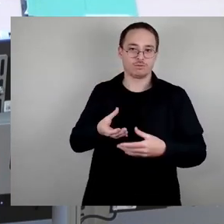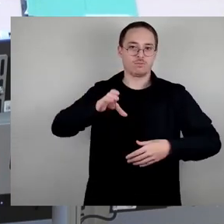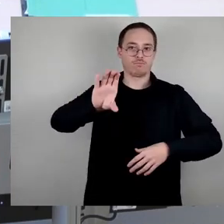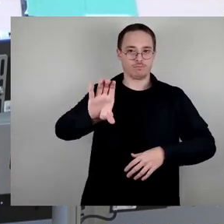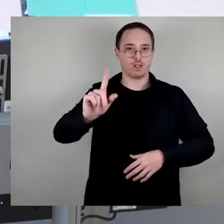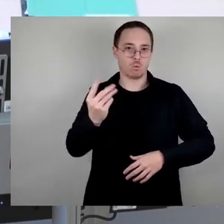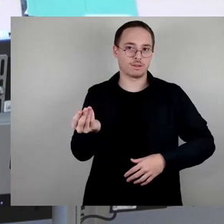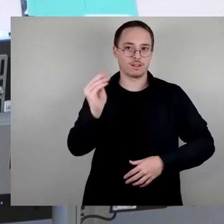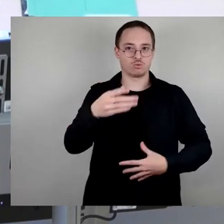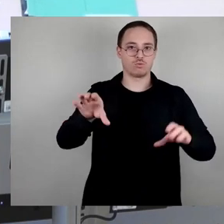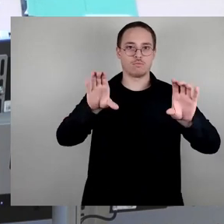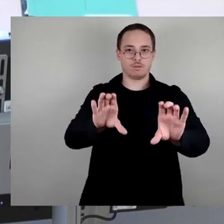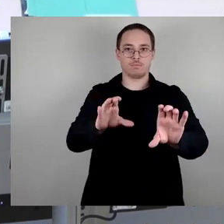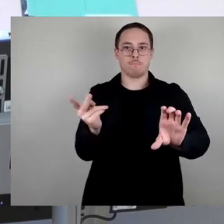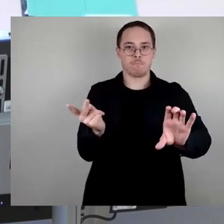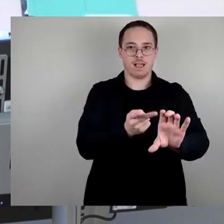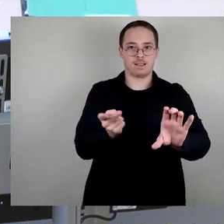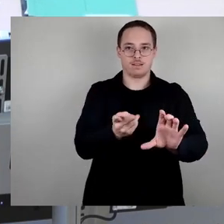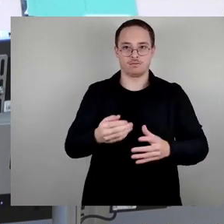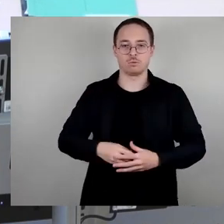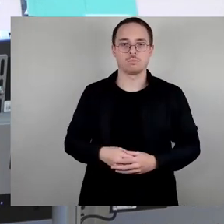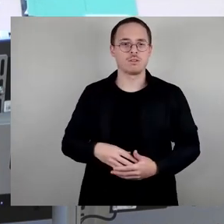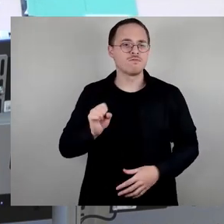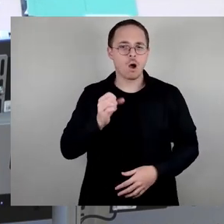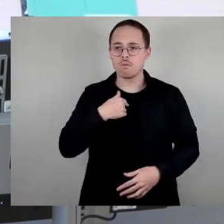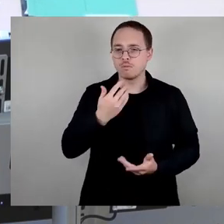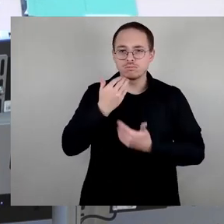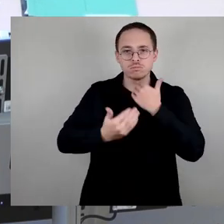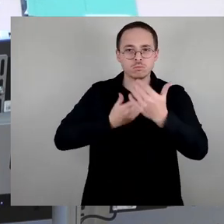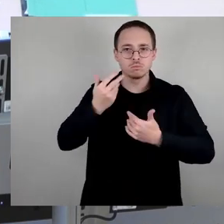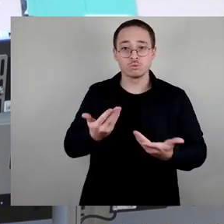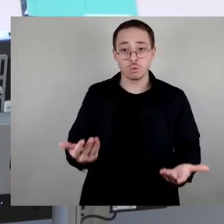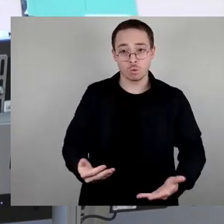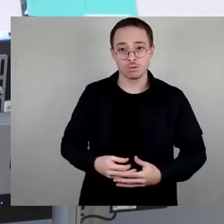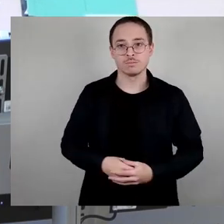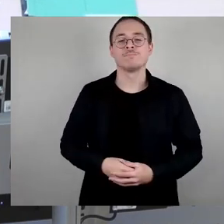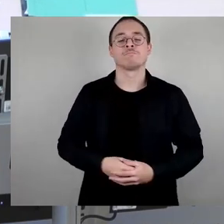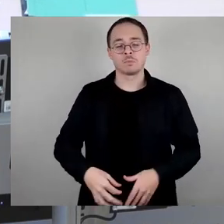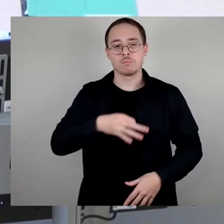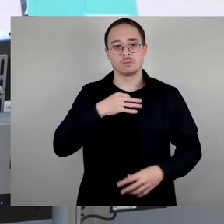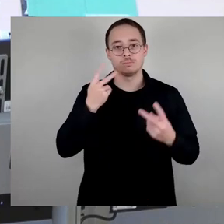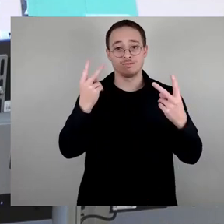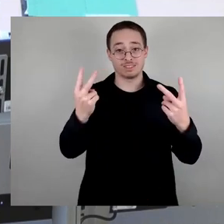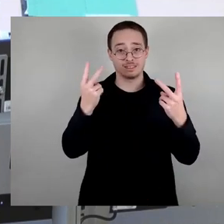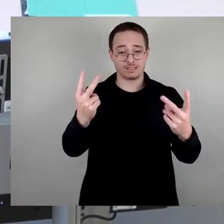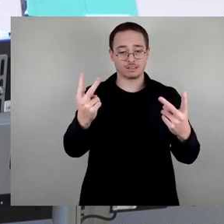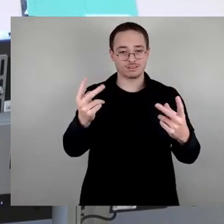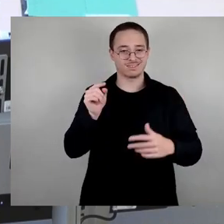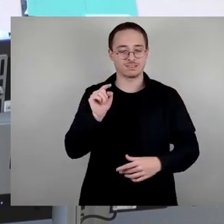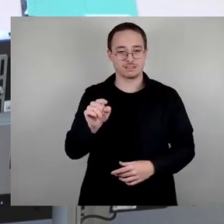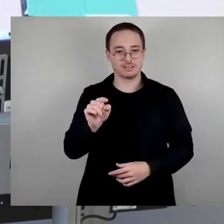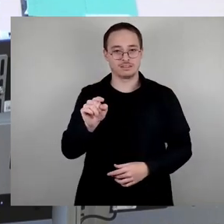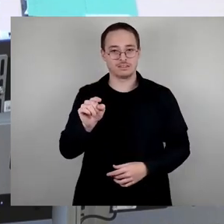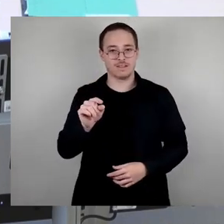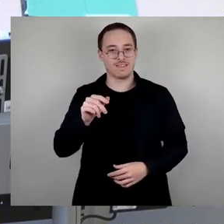Warum zähle ich diese Details so geflissentlich auf? Weil es mir wichtig erscheint, in der mit dem Gedenken des 13.